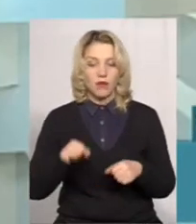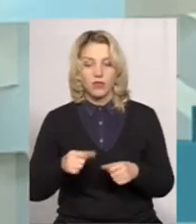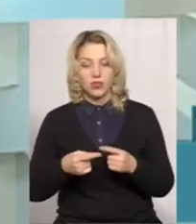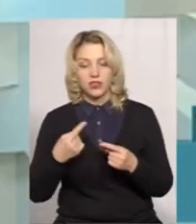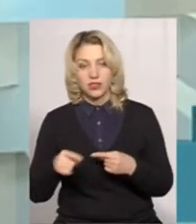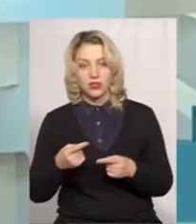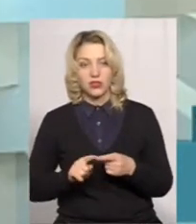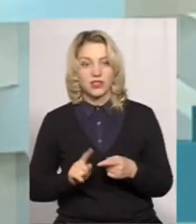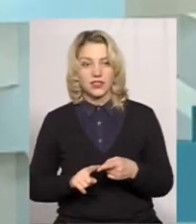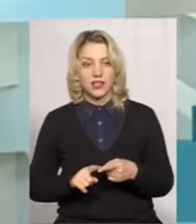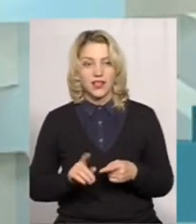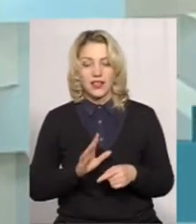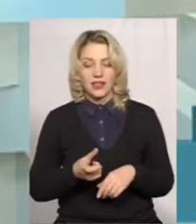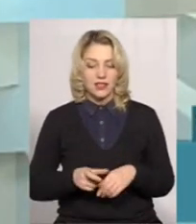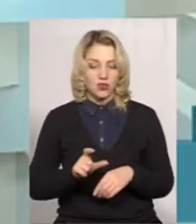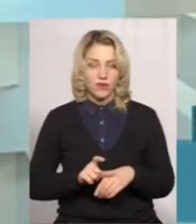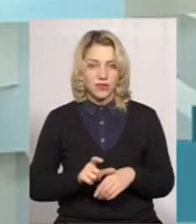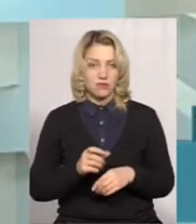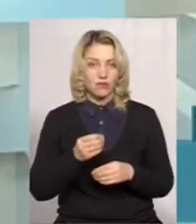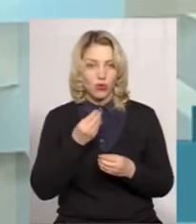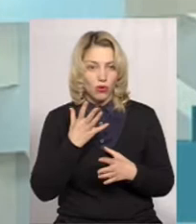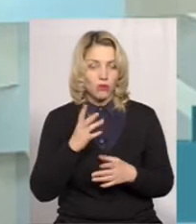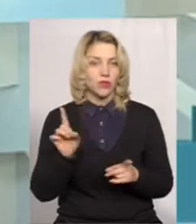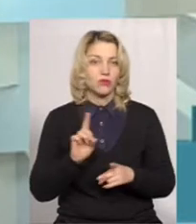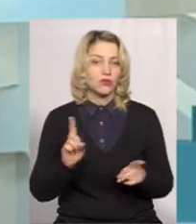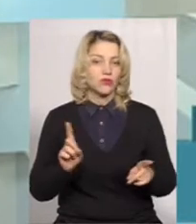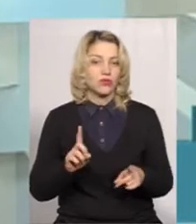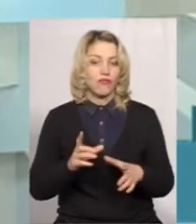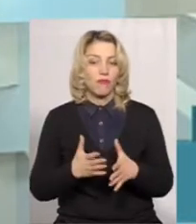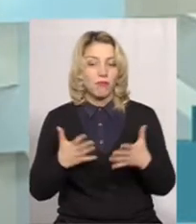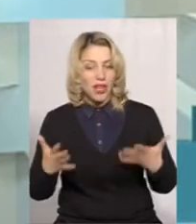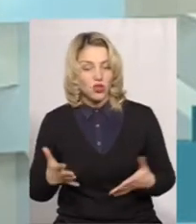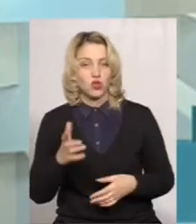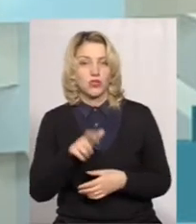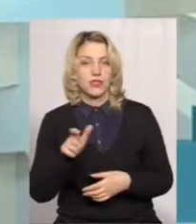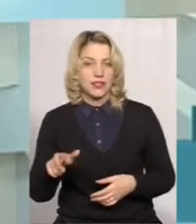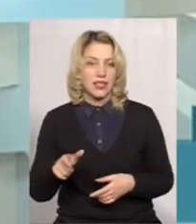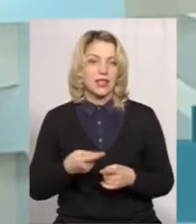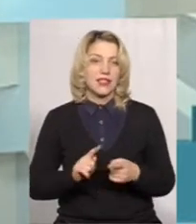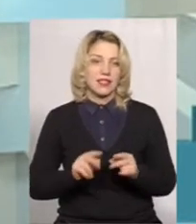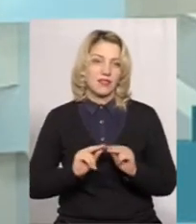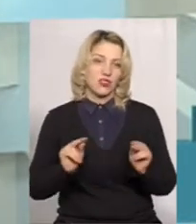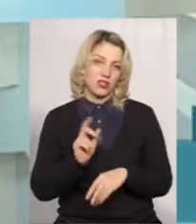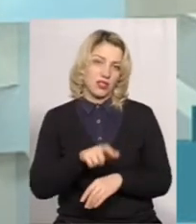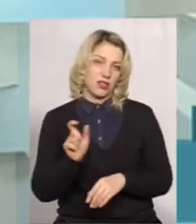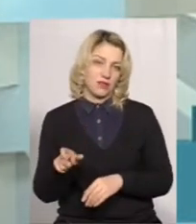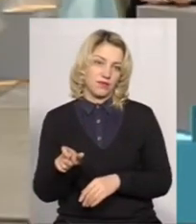може це не зовсім добре, бо в переважній більшості це вчителі.